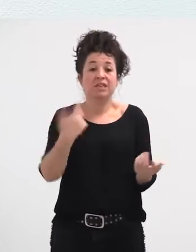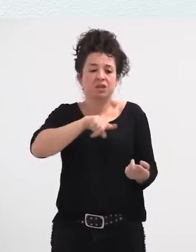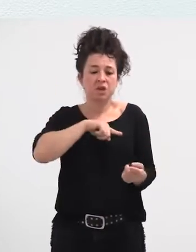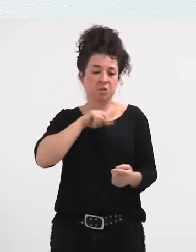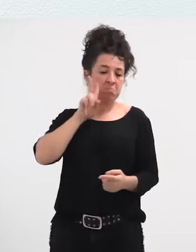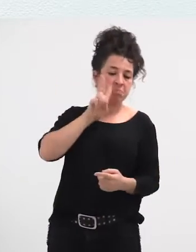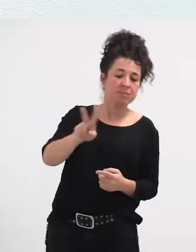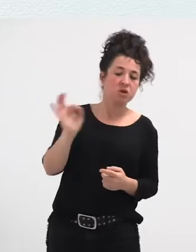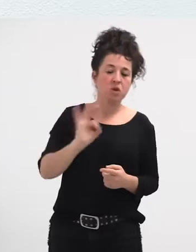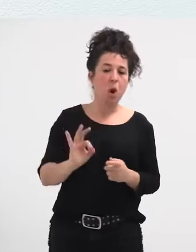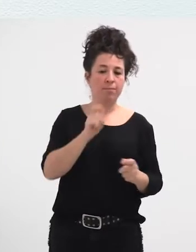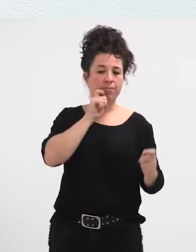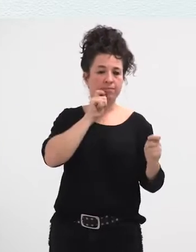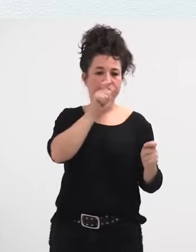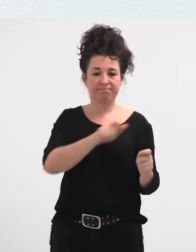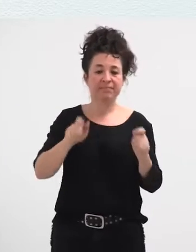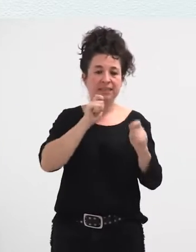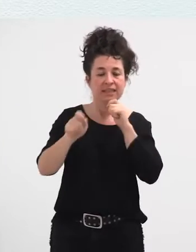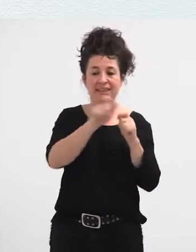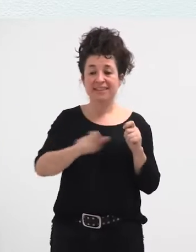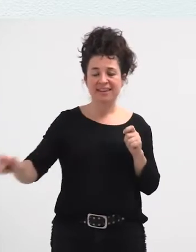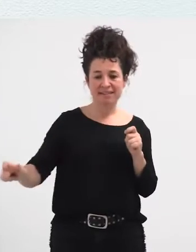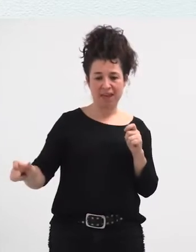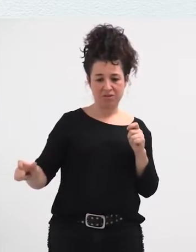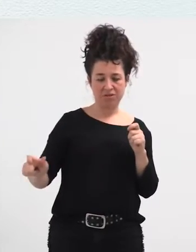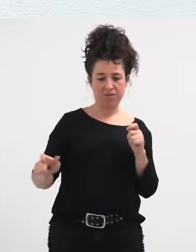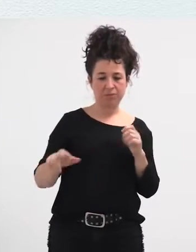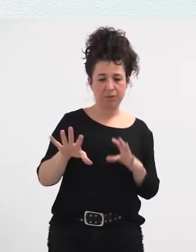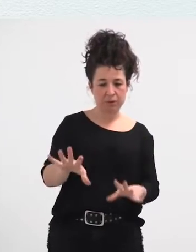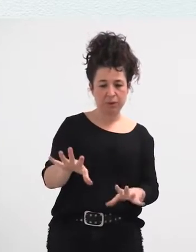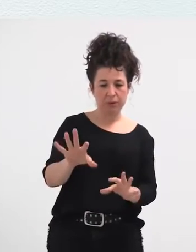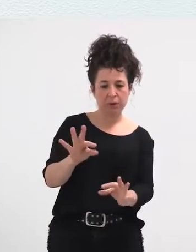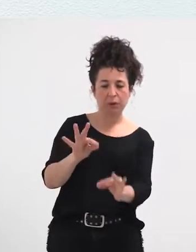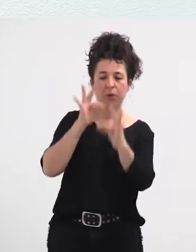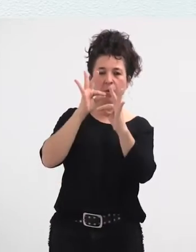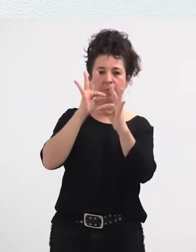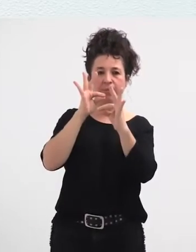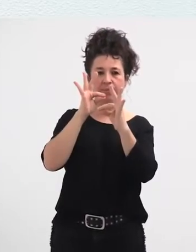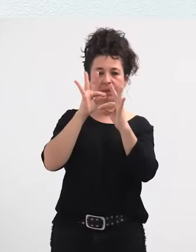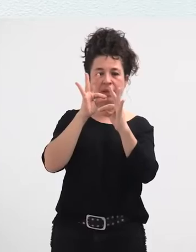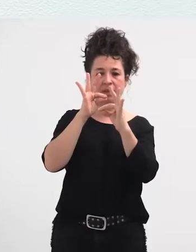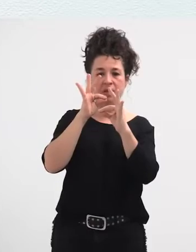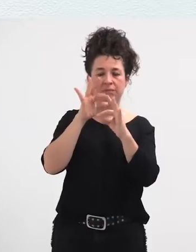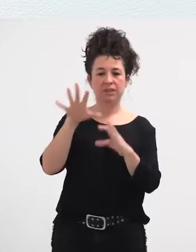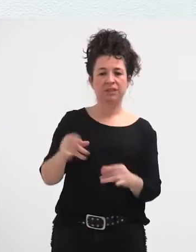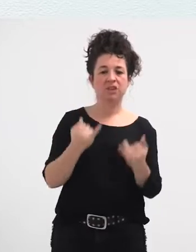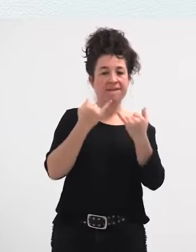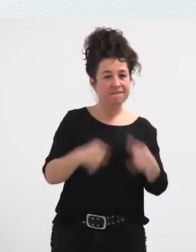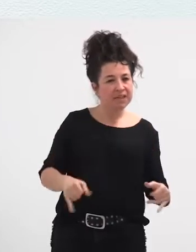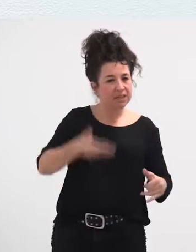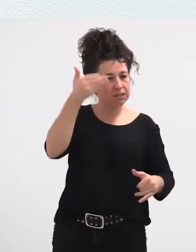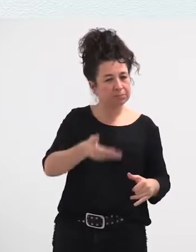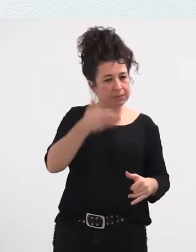bueno, solaski edetatik, eatera ditugun kontuetatik, hartu itzazu bi jai oso oso garrantzitsua, bi jai baina gehiago direnak,